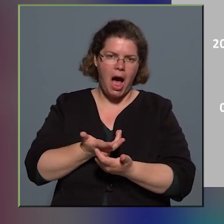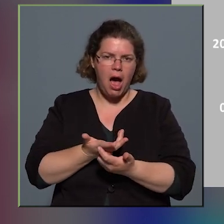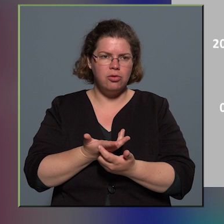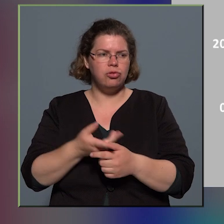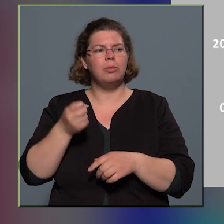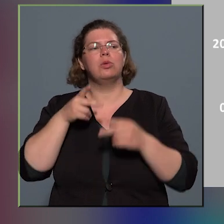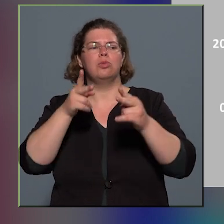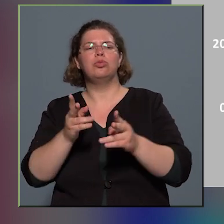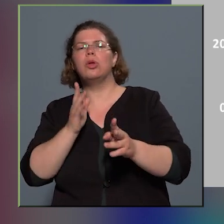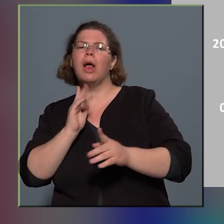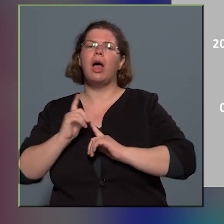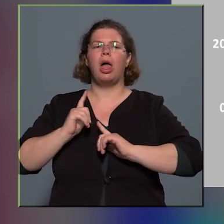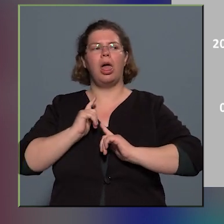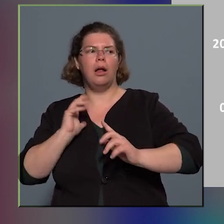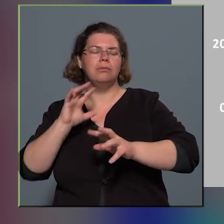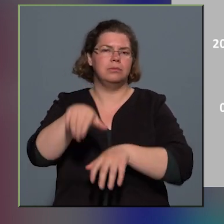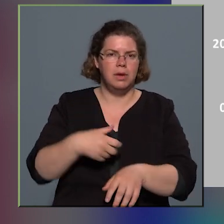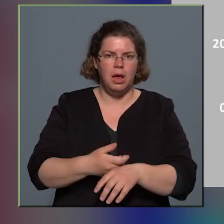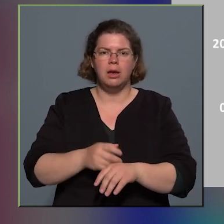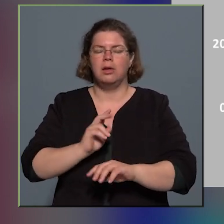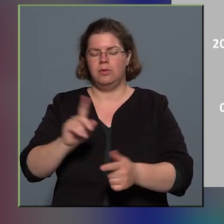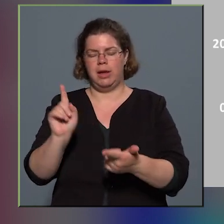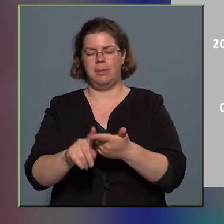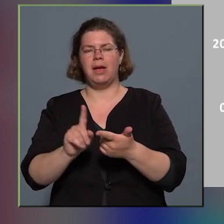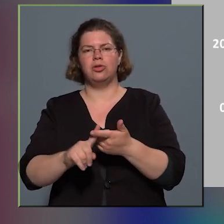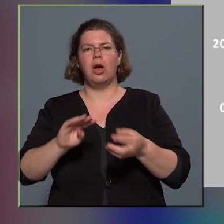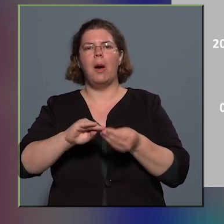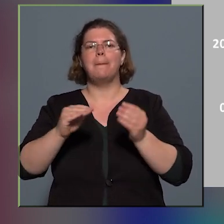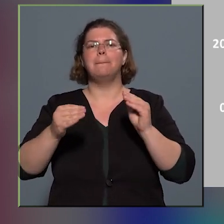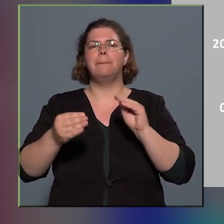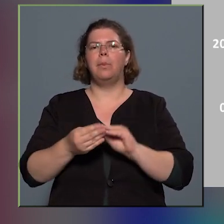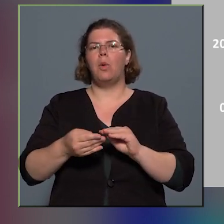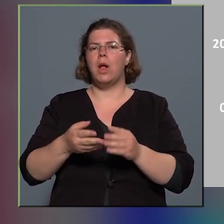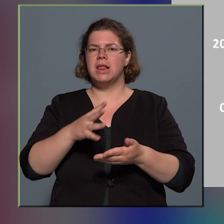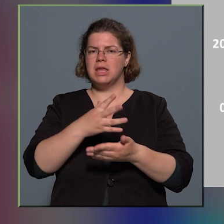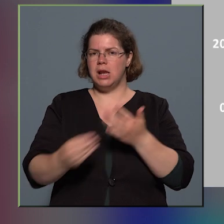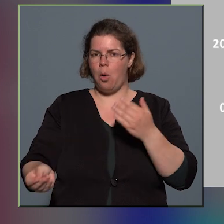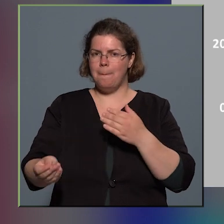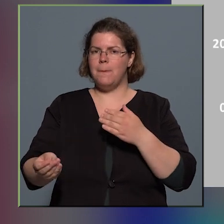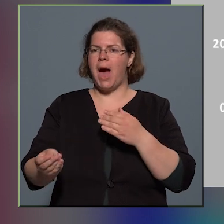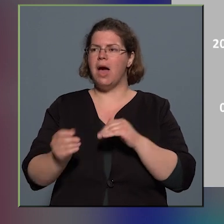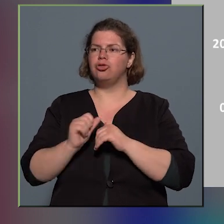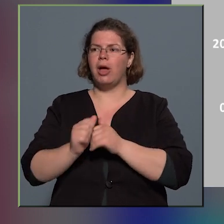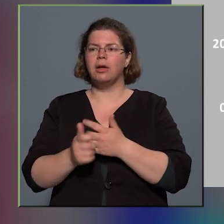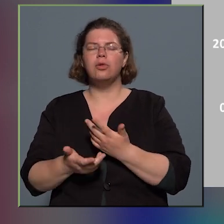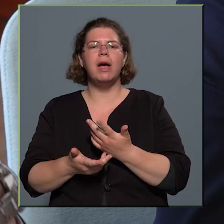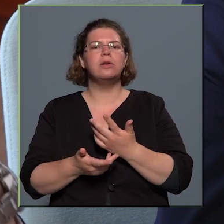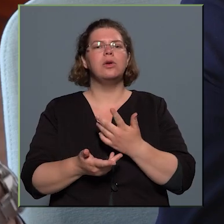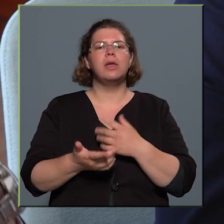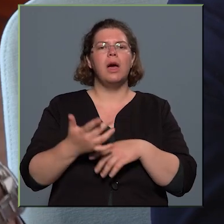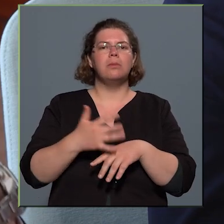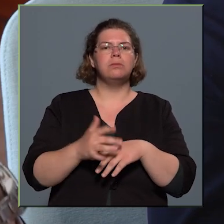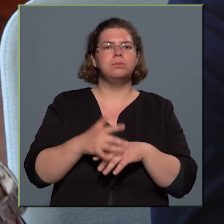büntetőjogi értemben egy másik minősítés, amikor a bolti lopás elkövetője megpróbál a megszerzett értékkel, a vagyonérrelől